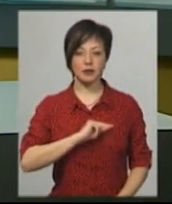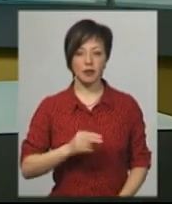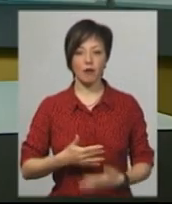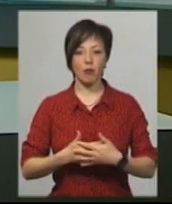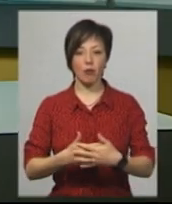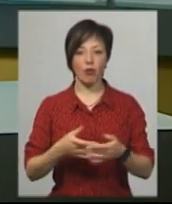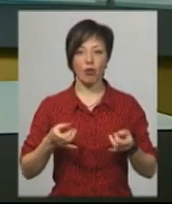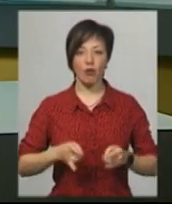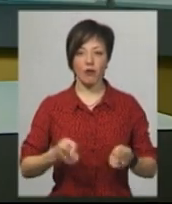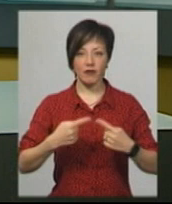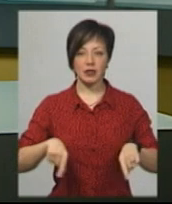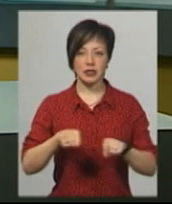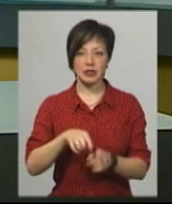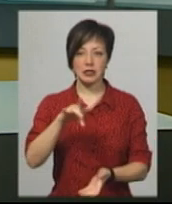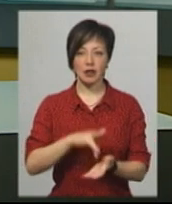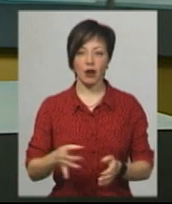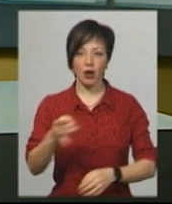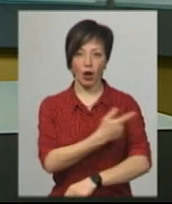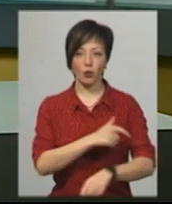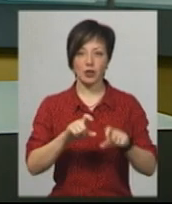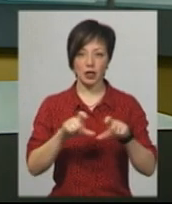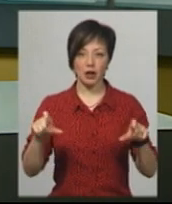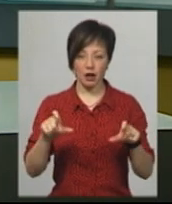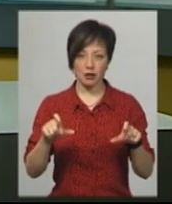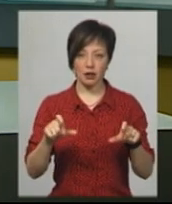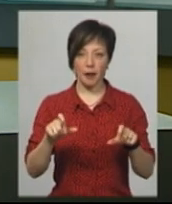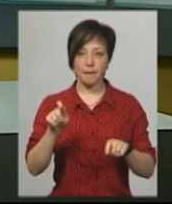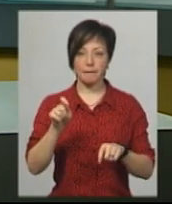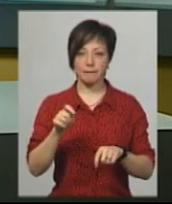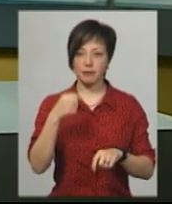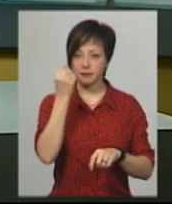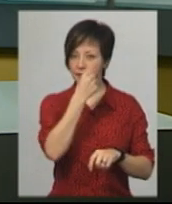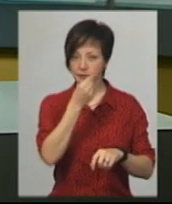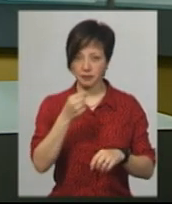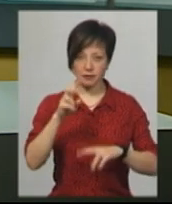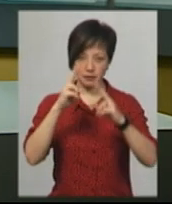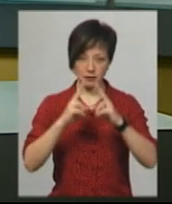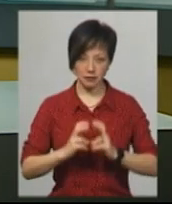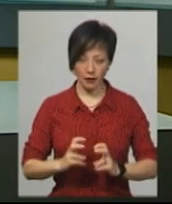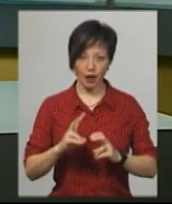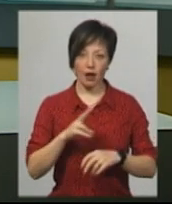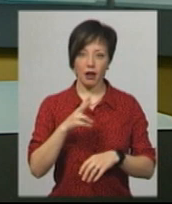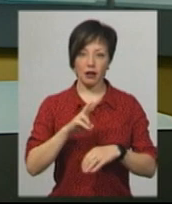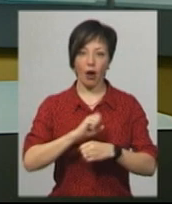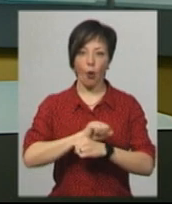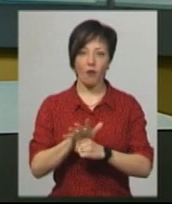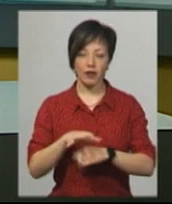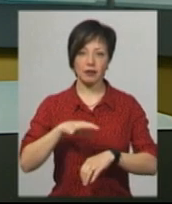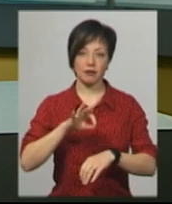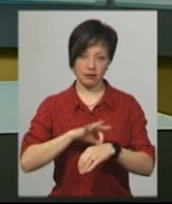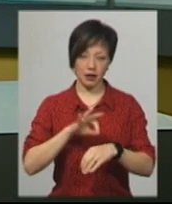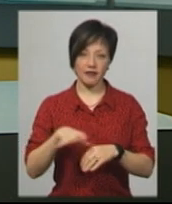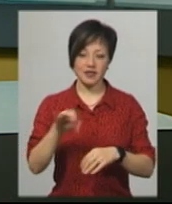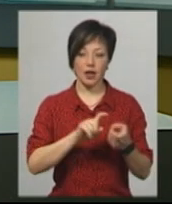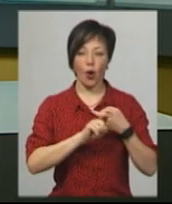відділення Хмельницької центральної районної лікарні відібрали біоматеріал для ПРЛ-дослідження на COVID-19. Усі вони